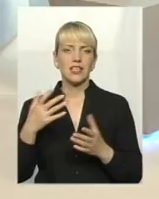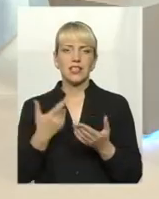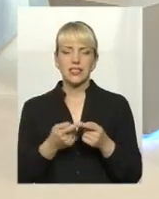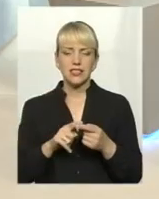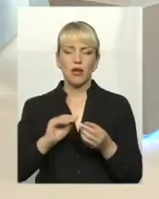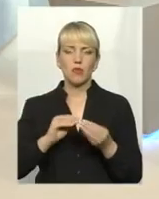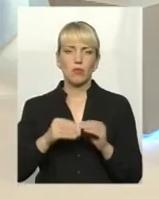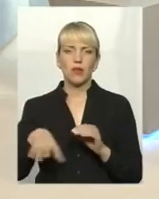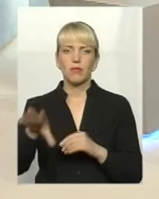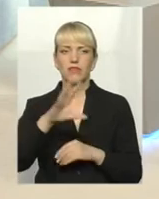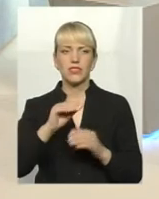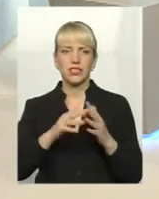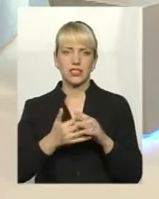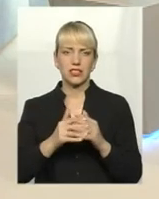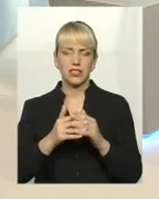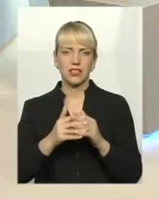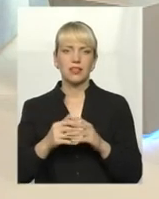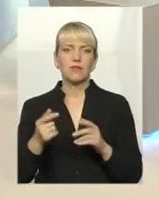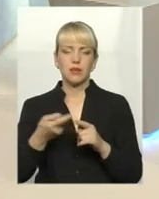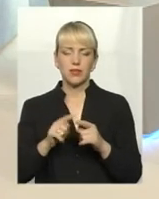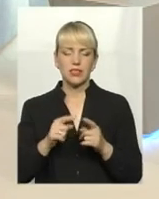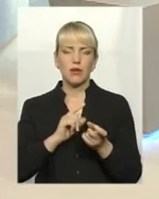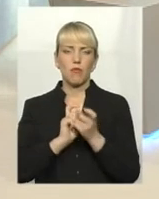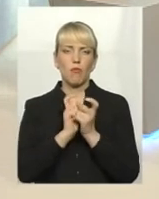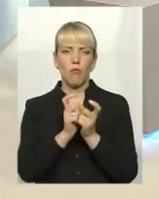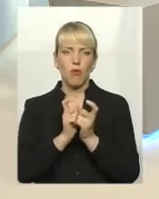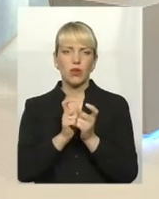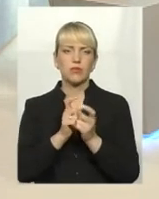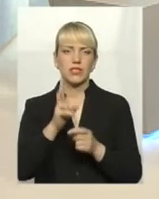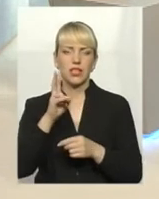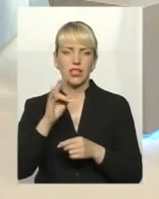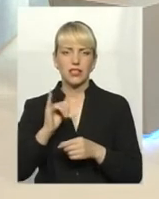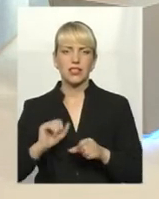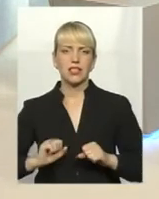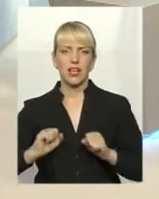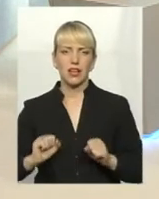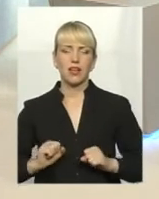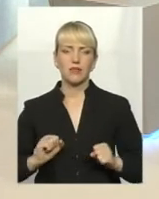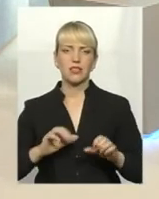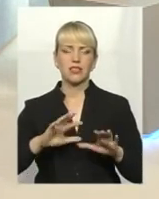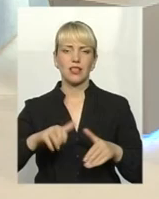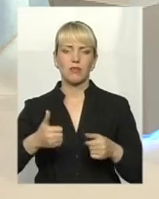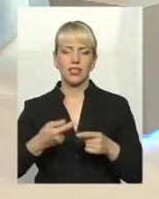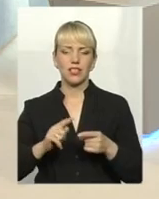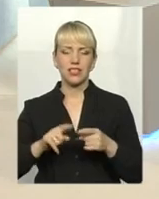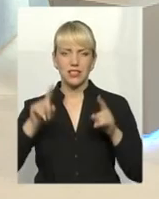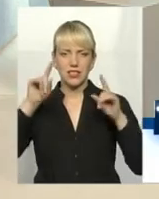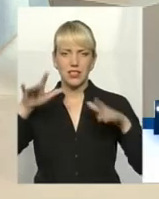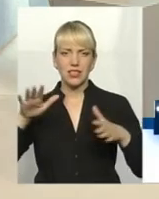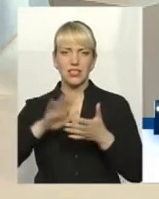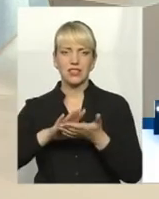населених пунктів. Ми з цим боремося, з цим стараємося забрати з тих іністів це звалище,